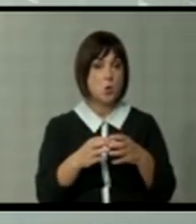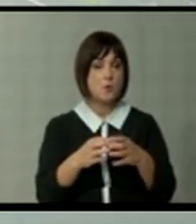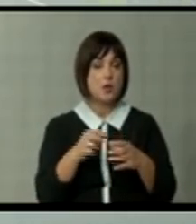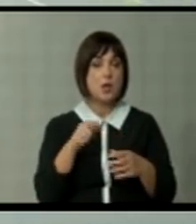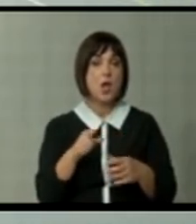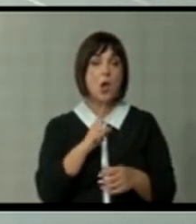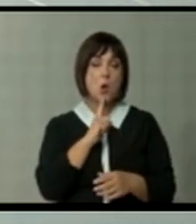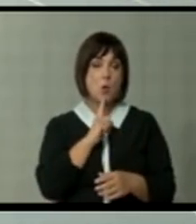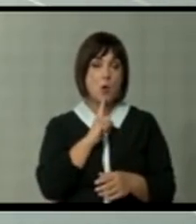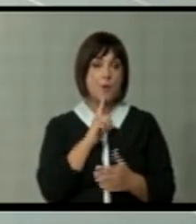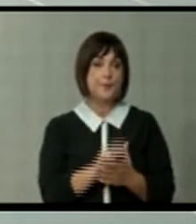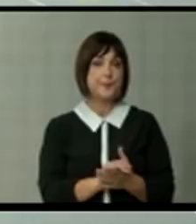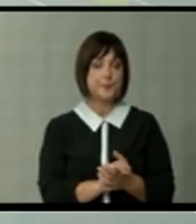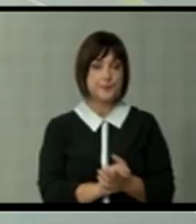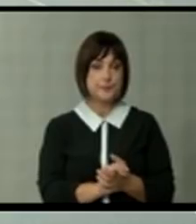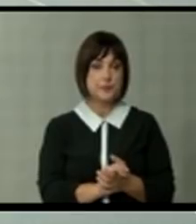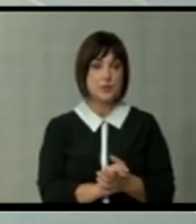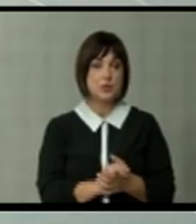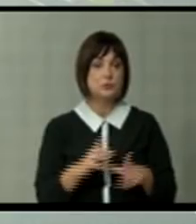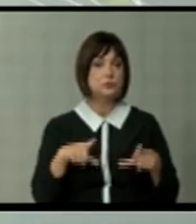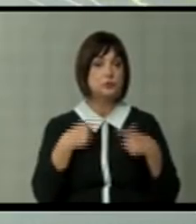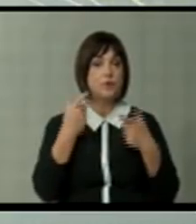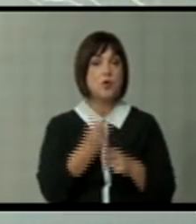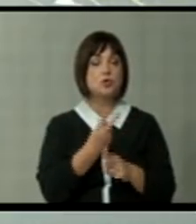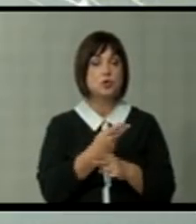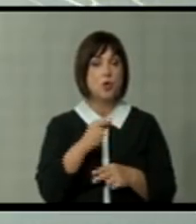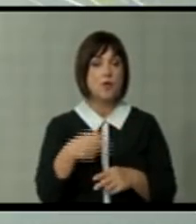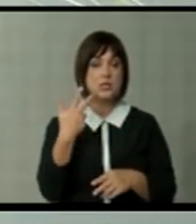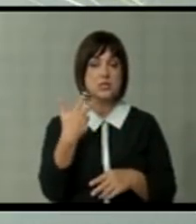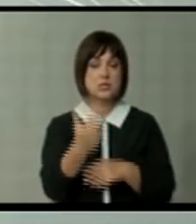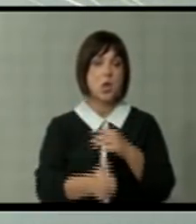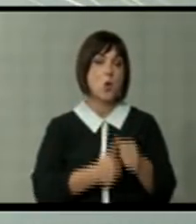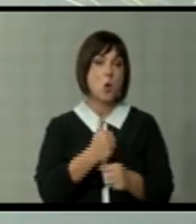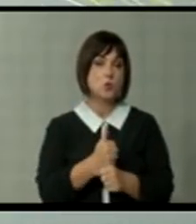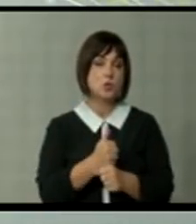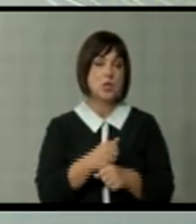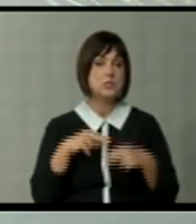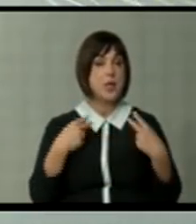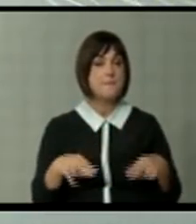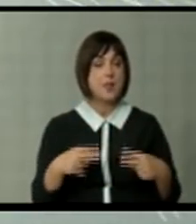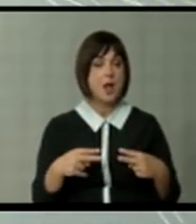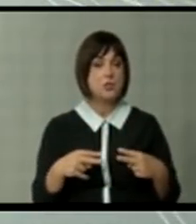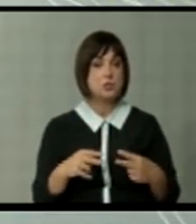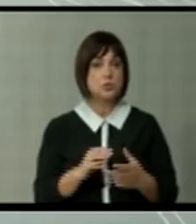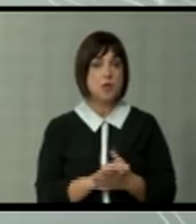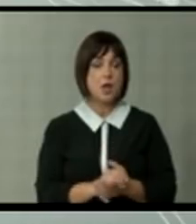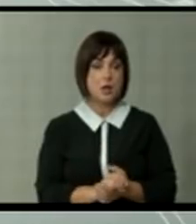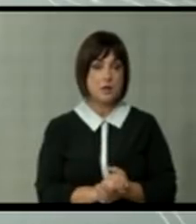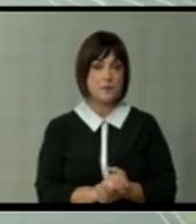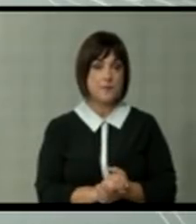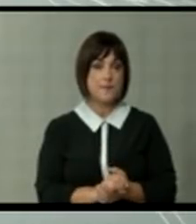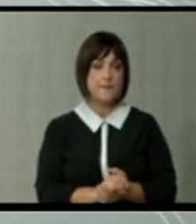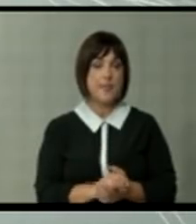кои екзистираа во државата овие 30 години. Се плашам дека